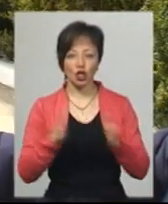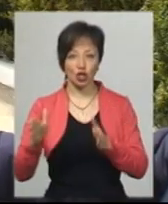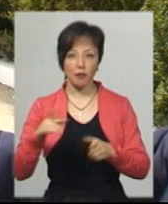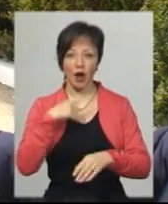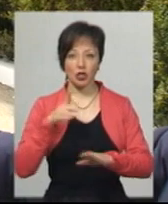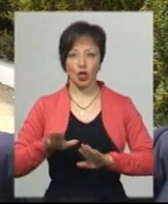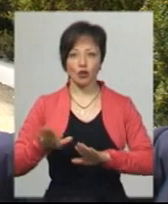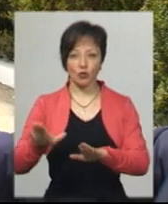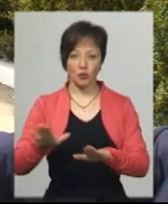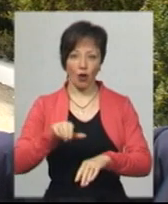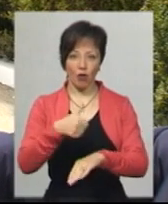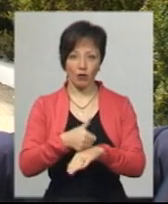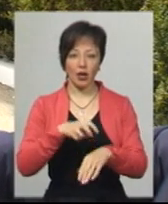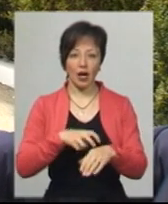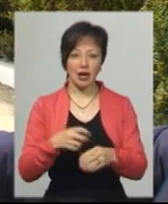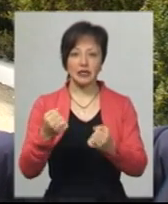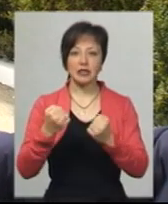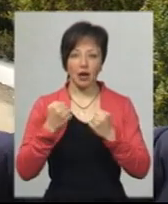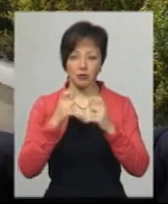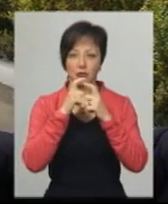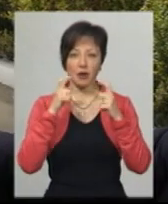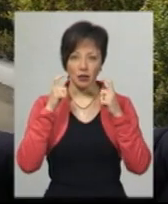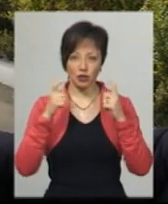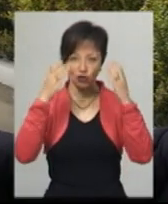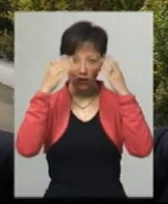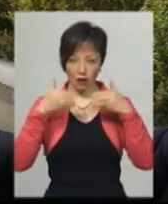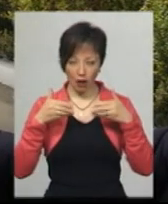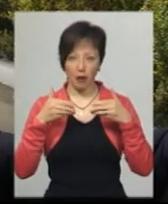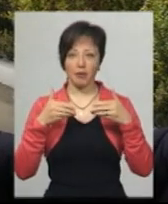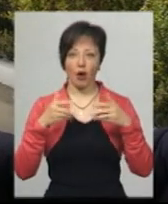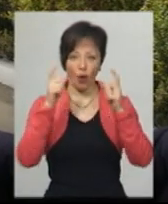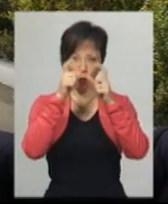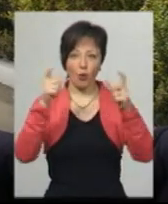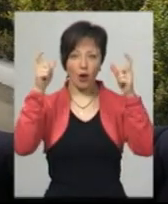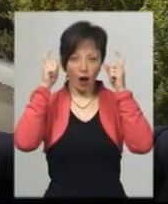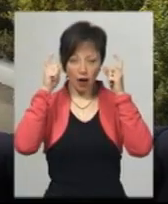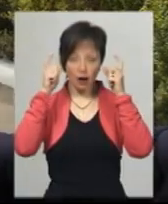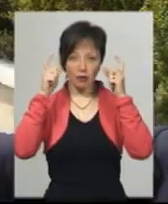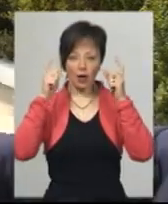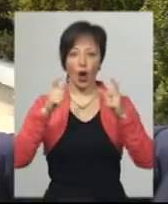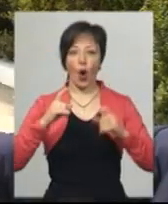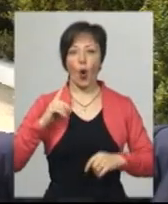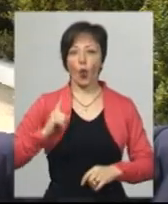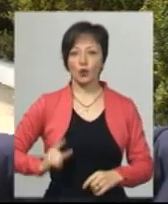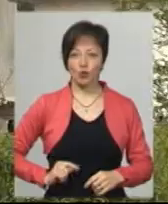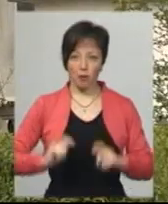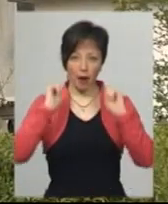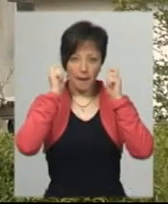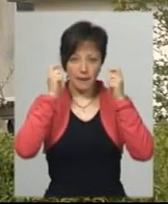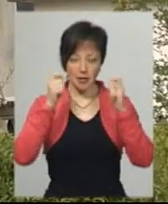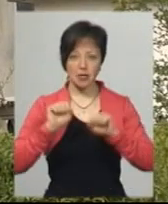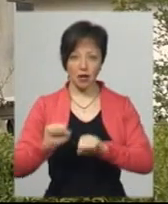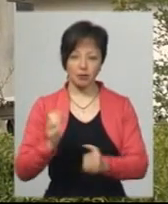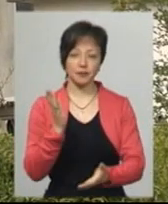засобів індивідуального захисту вистачає. Масками, щитками, окулярами, костюмами біозахисту.